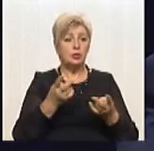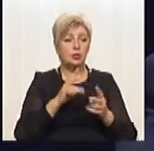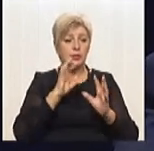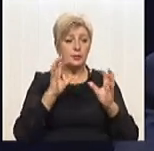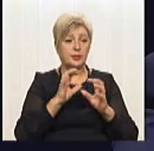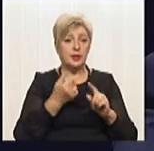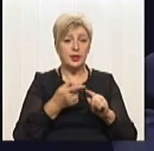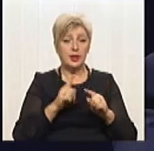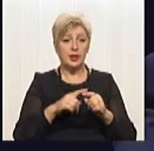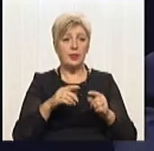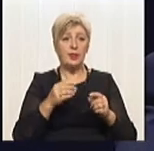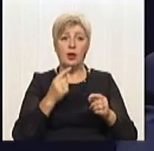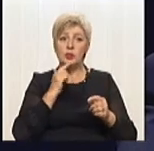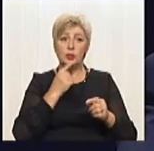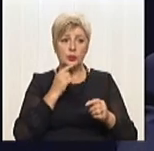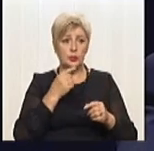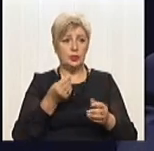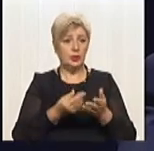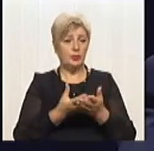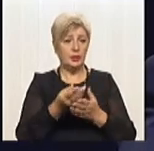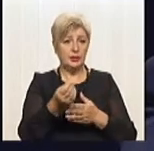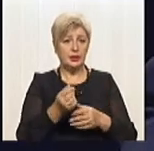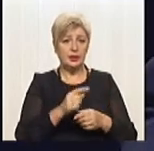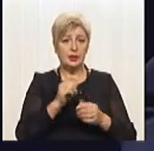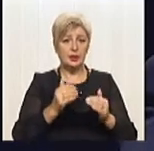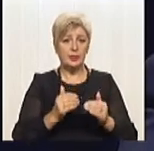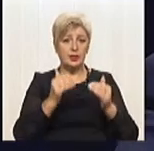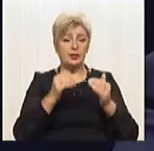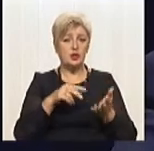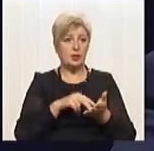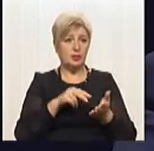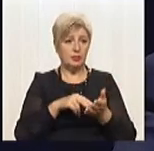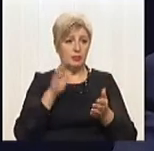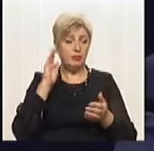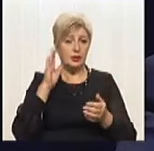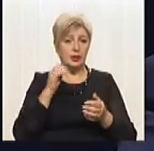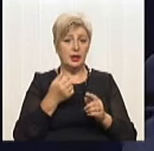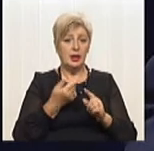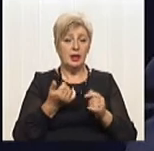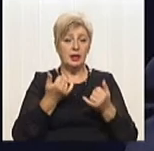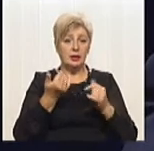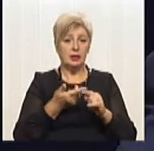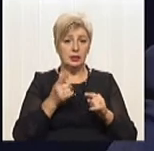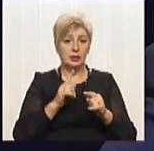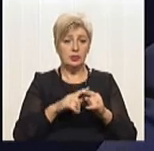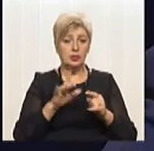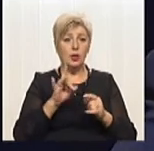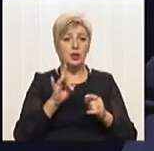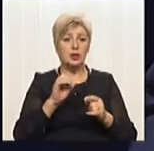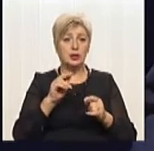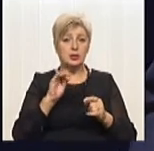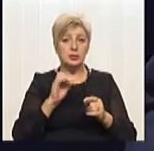економічно платити за підвищені тарифи, але для цього ресурс направляти саме їм, а не